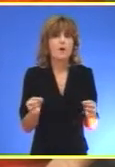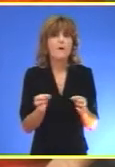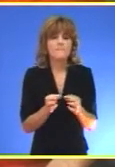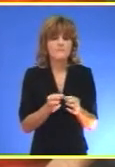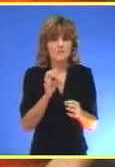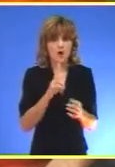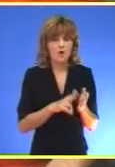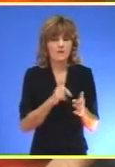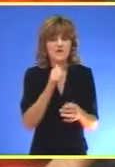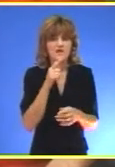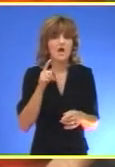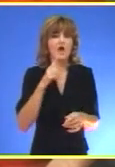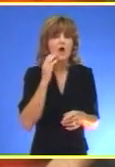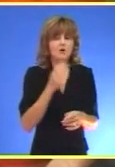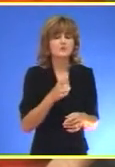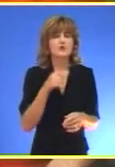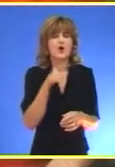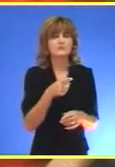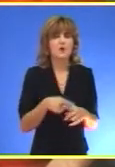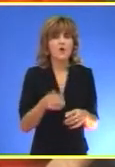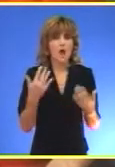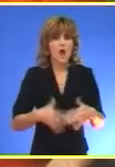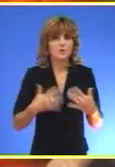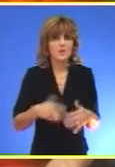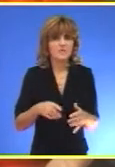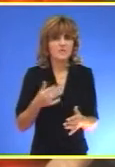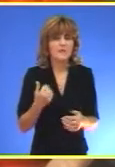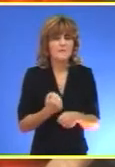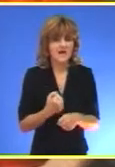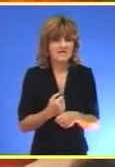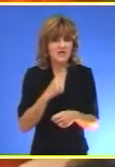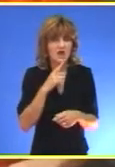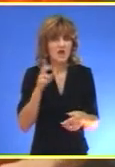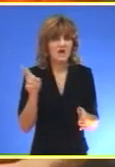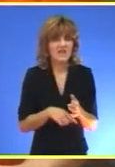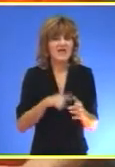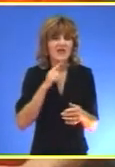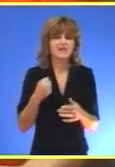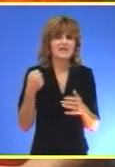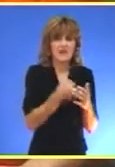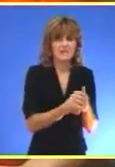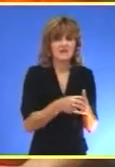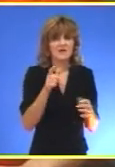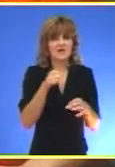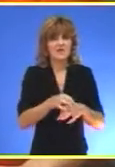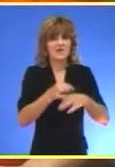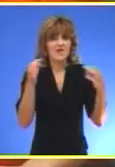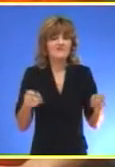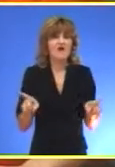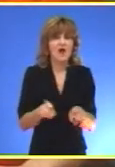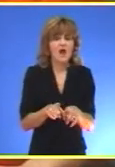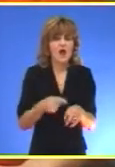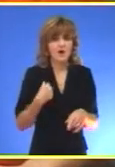vreme osuđuje i Kasinu Sada već skoro automatsku praksu Da kritike i napade koje lično njega terete Predstavlja javnosti kao da je to